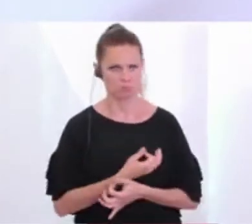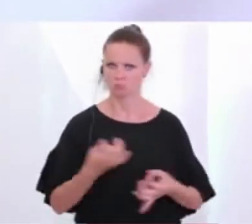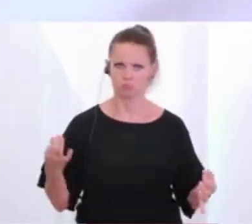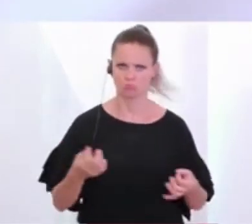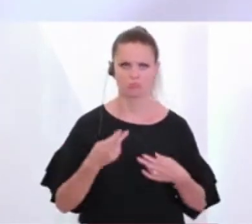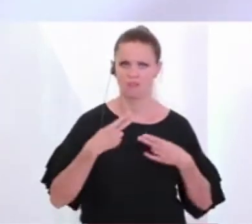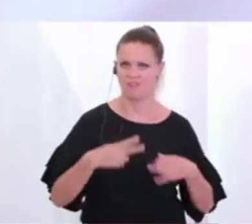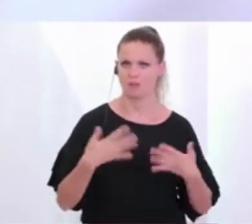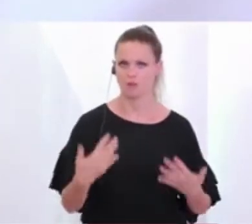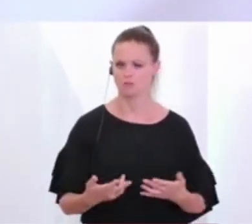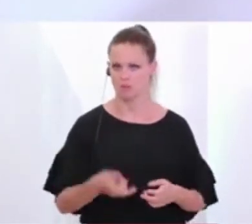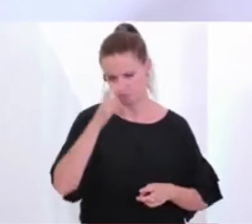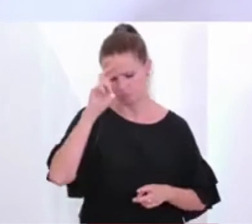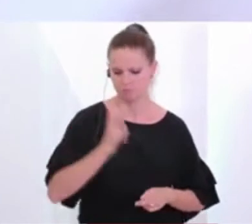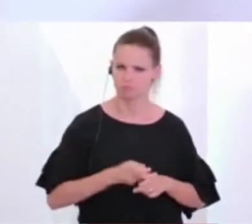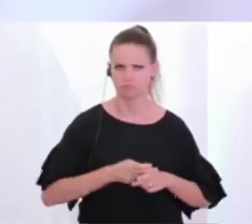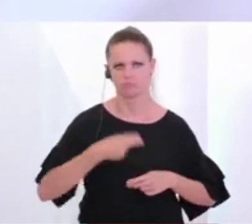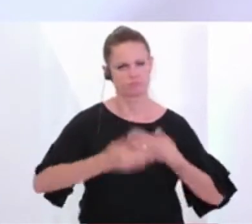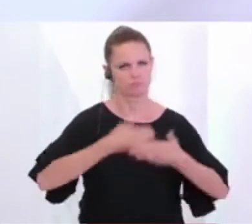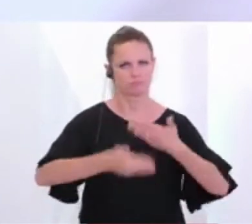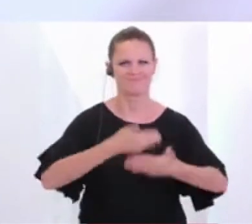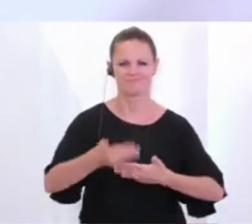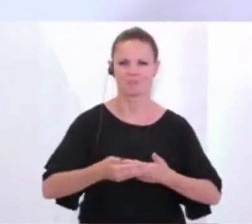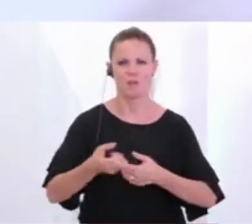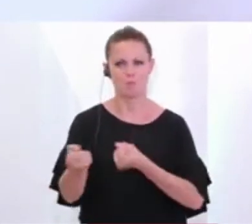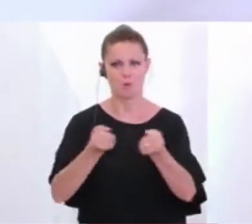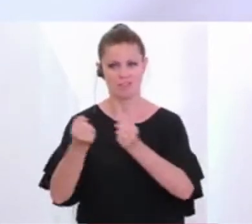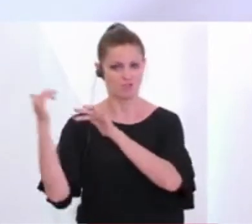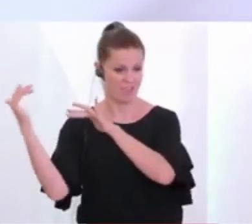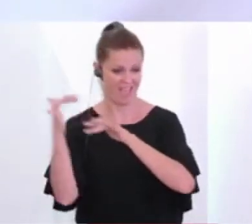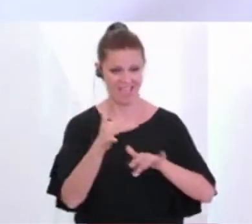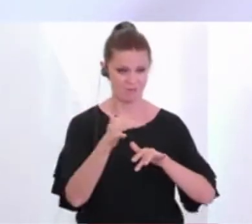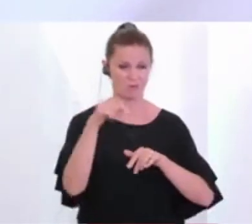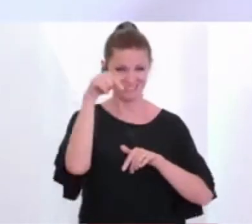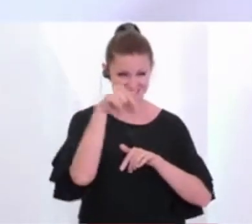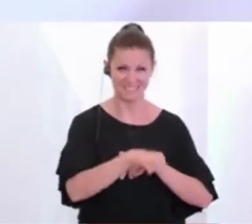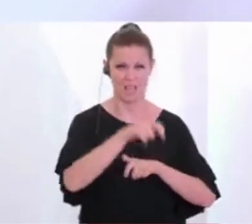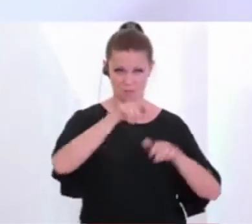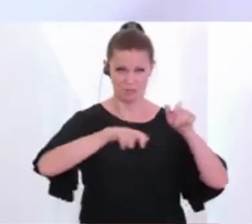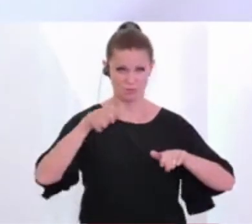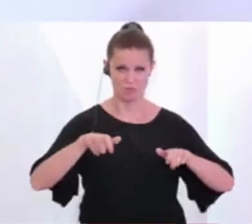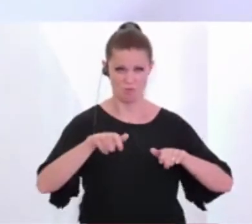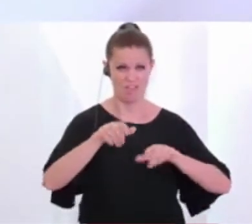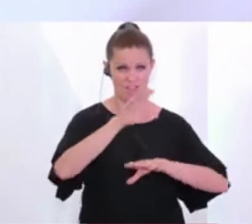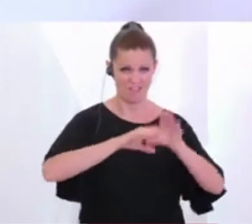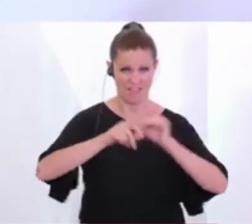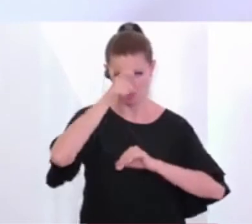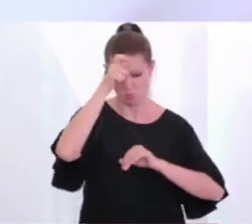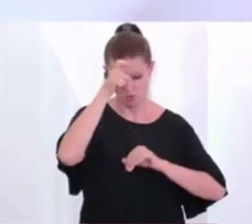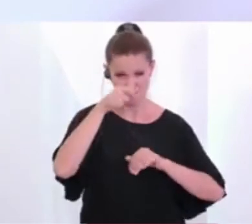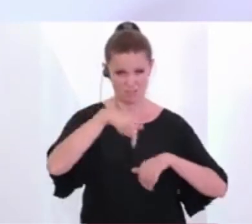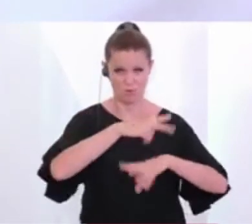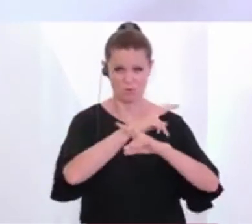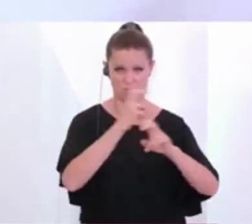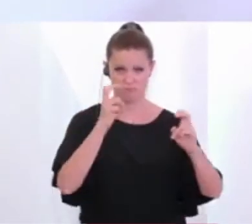alles tun, damit wir jeglichen politischen Einfluss aus der Türkei auf Menschen mit Migrationshintergrund und Vereine, türkische Vereine hier in